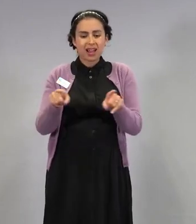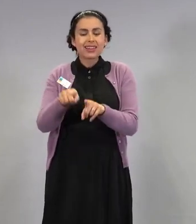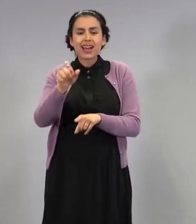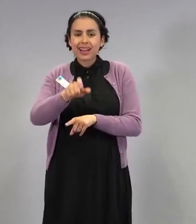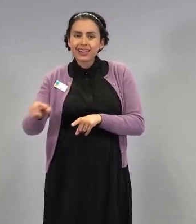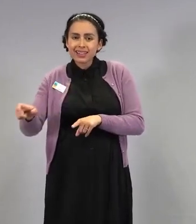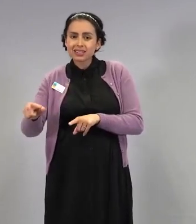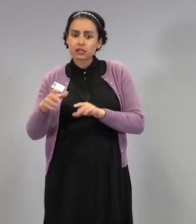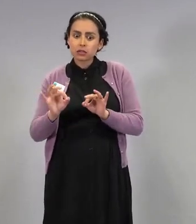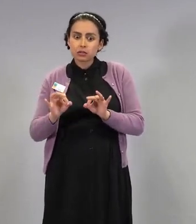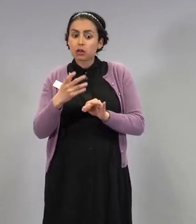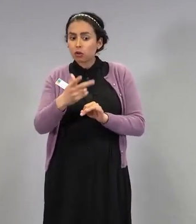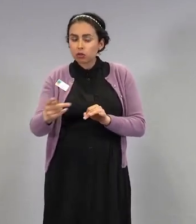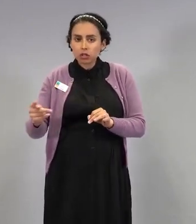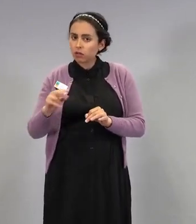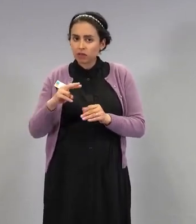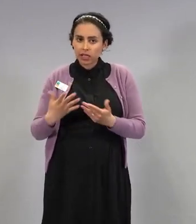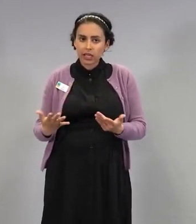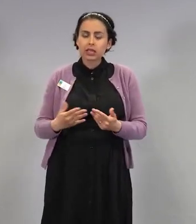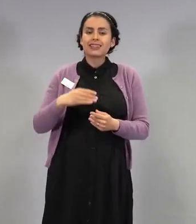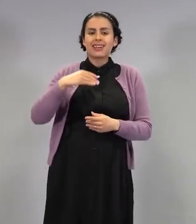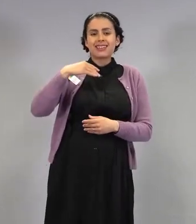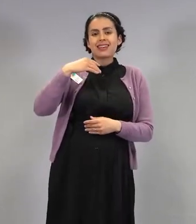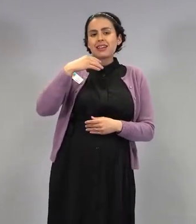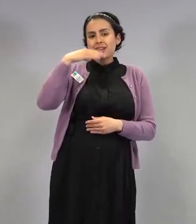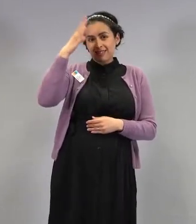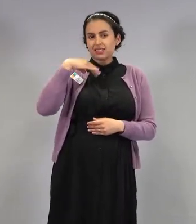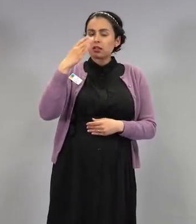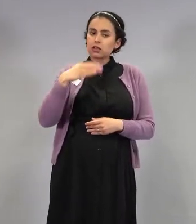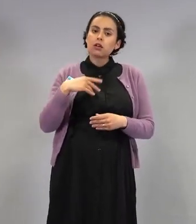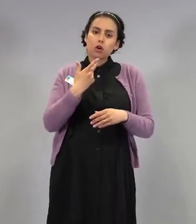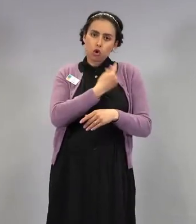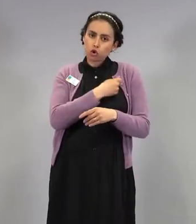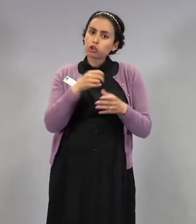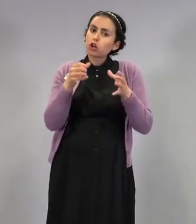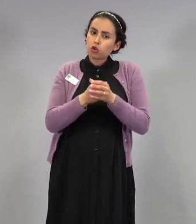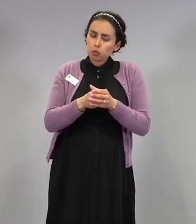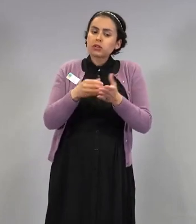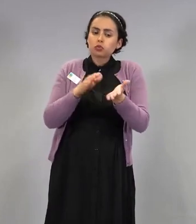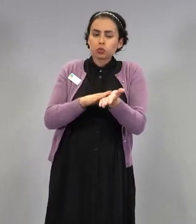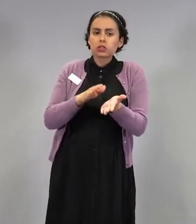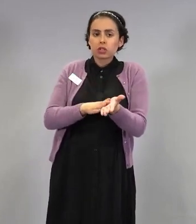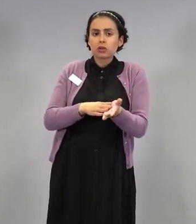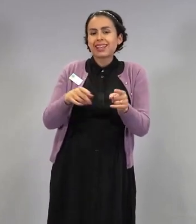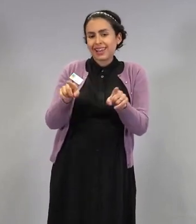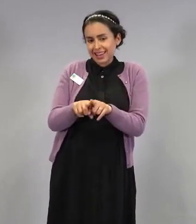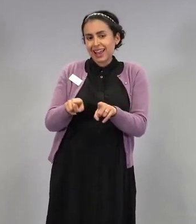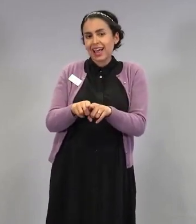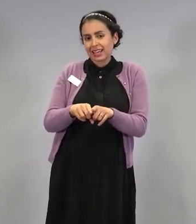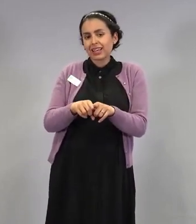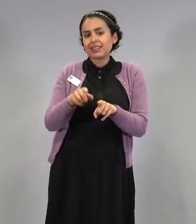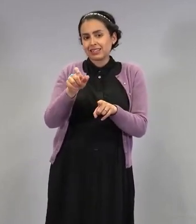rokotusasiantuntijaryhmä antoi oman lausuntonsa ja suositteli, että lähipiiri rokotetaan.